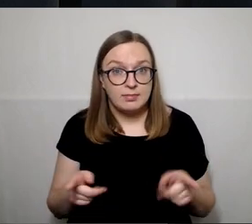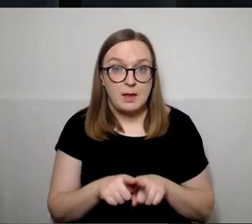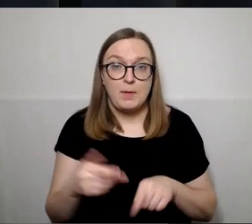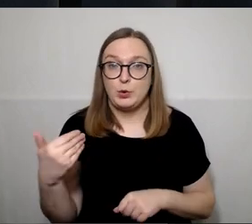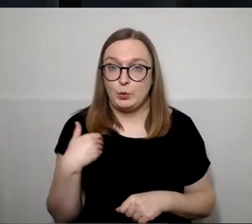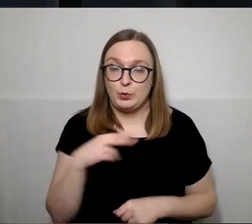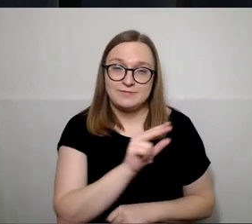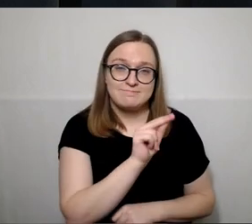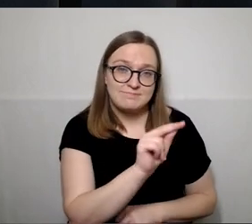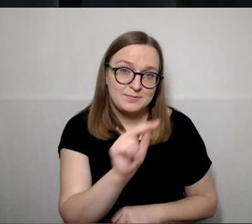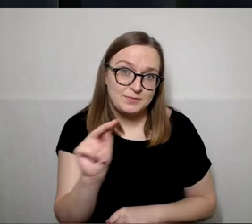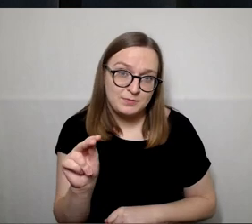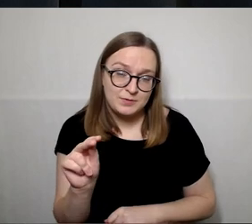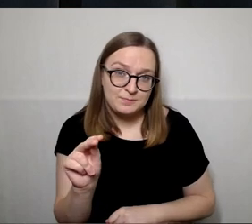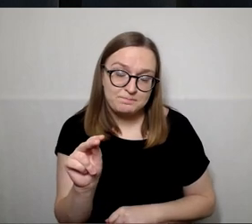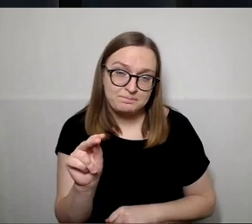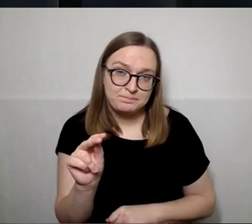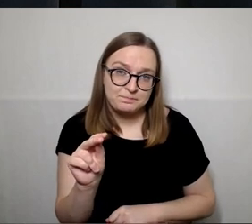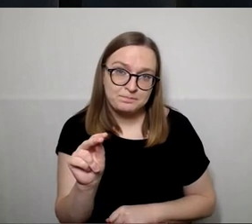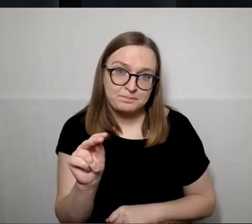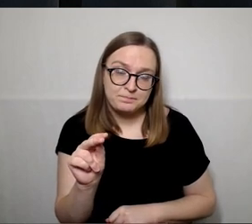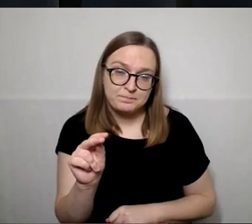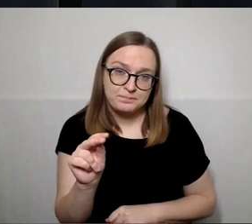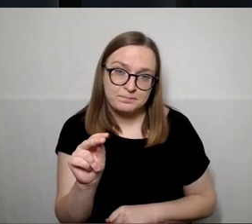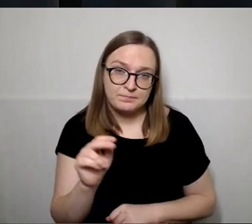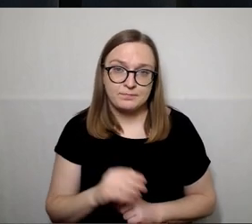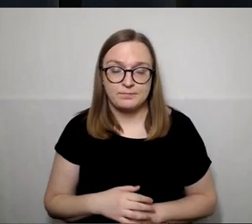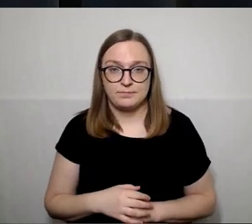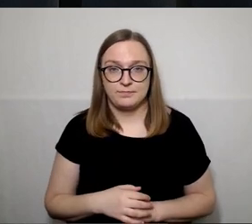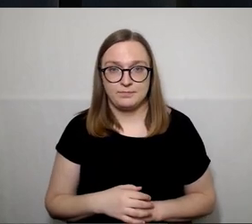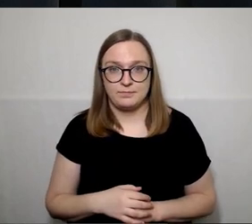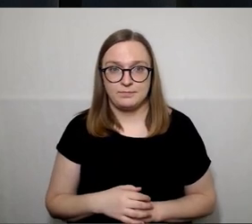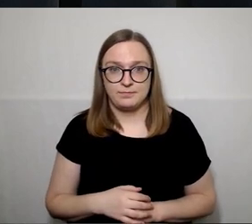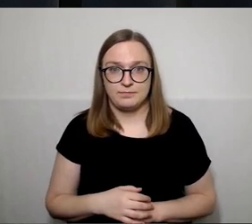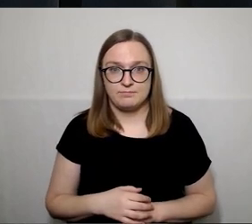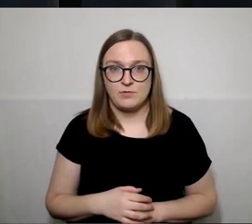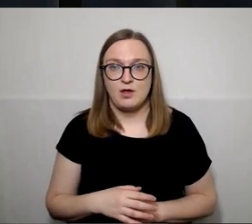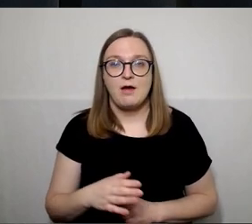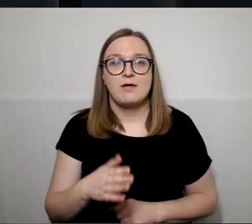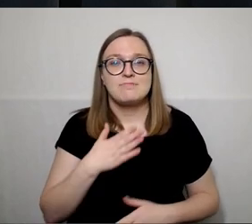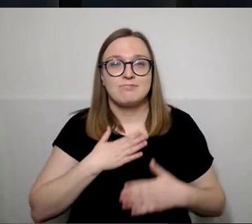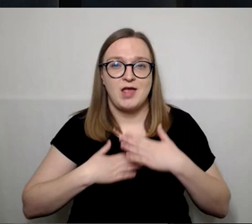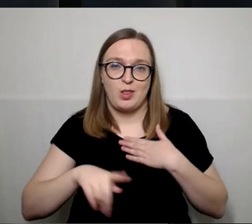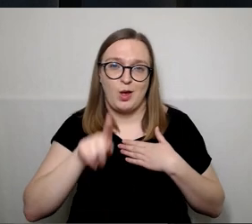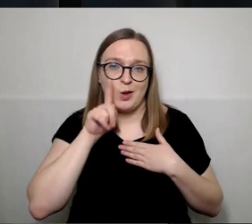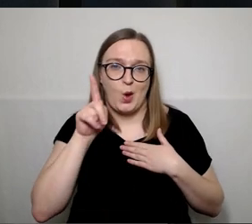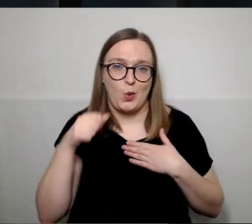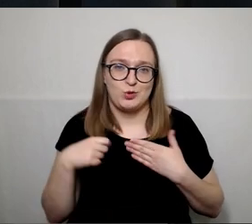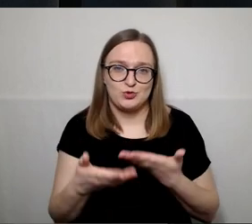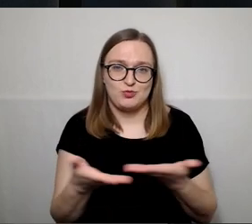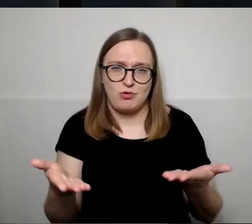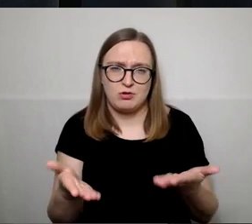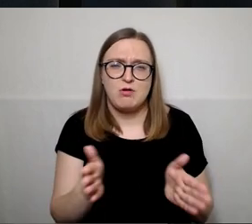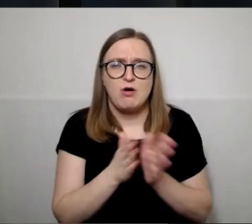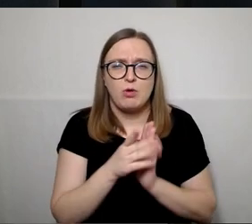atkreipti į dėmesį, į mėlas jaunime. Jūs nepasididžiuokit,